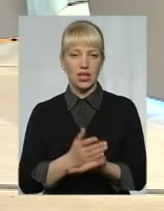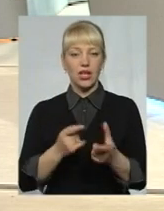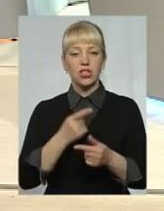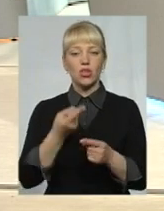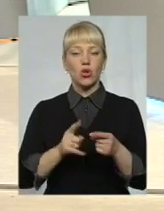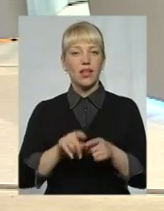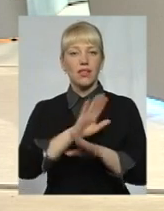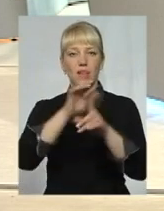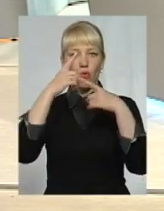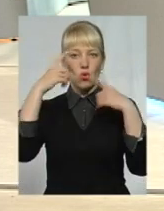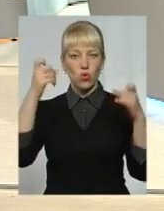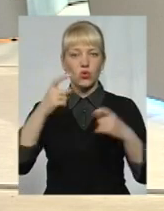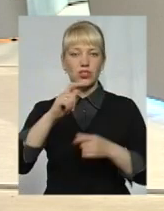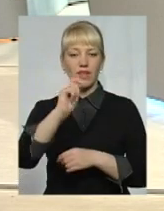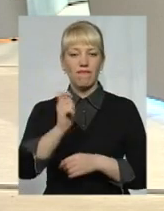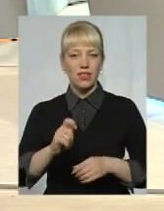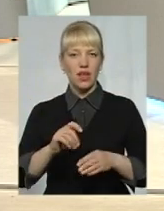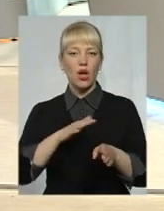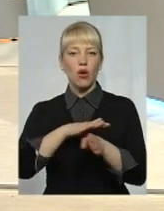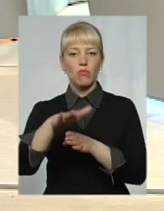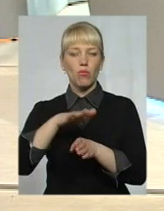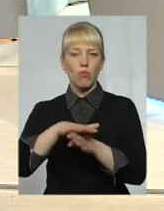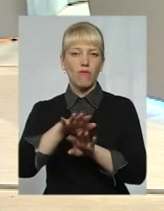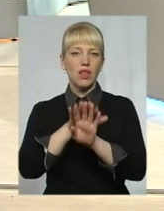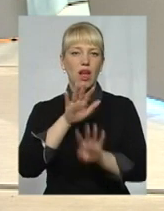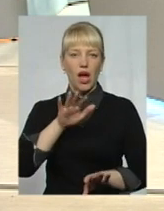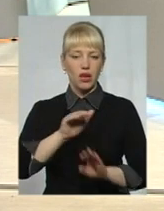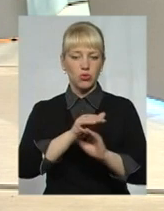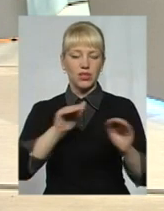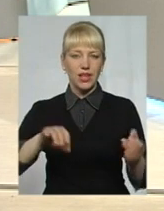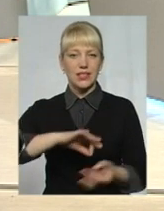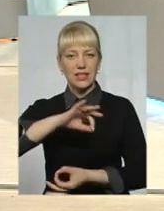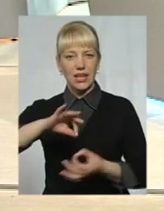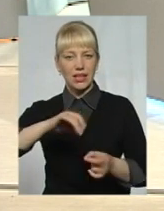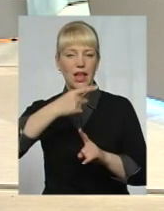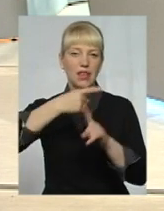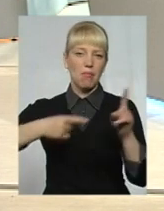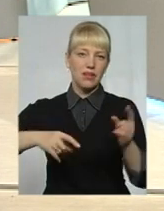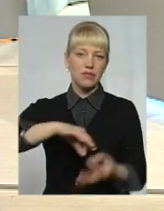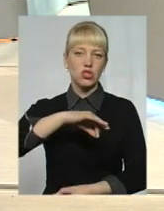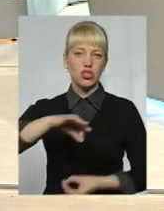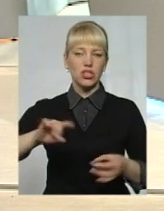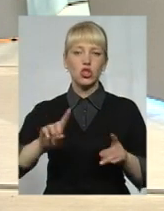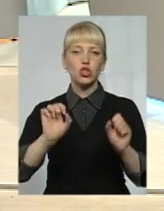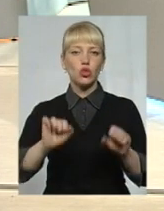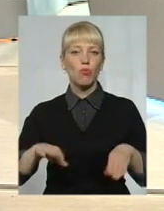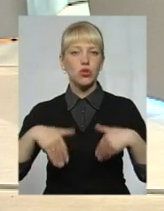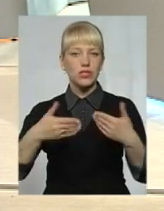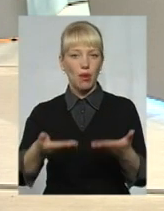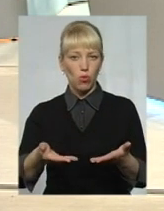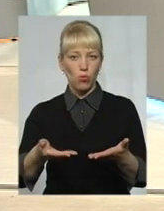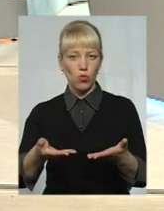неоголошена війна поповнила армію дітей, сиріт, напівсиріт? І що може запропонувати